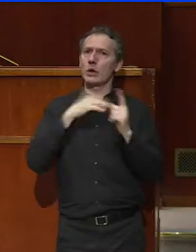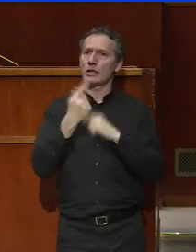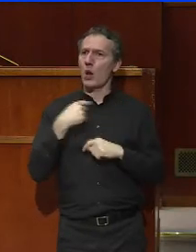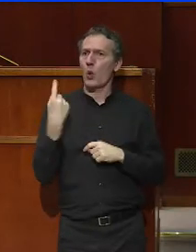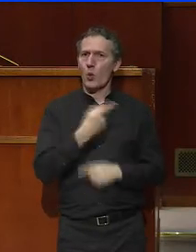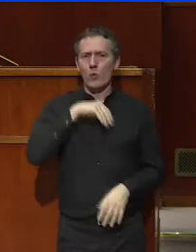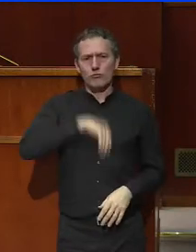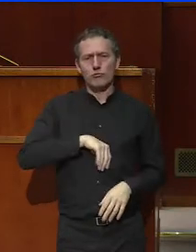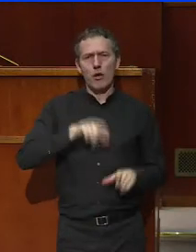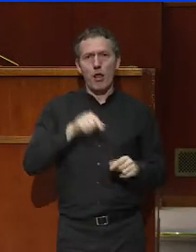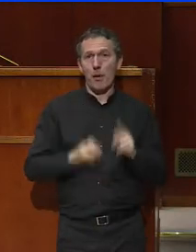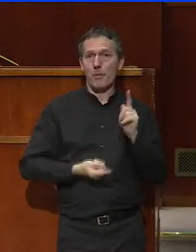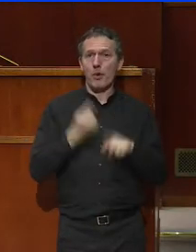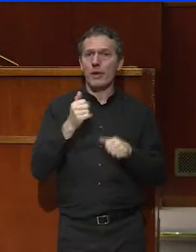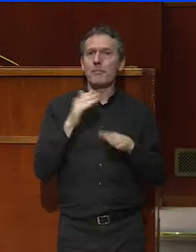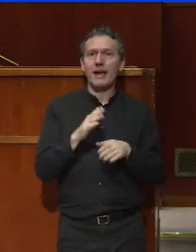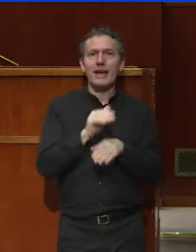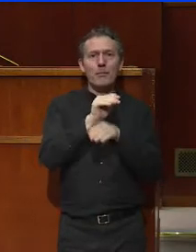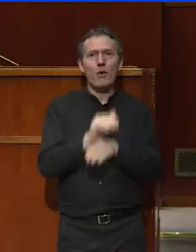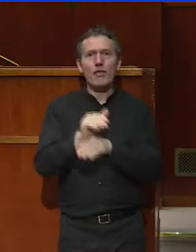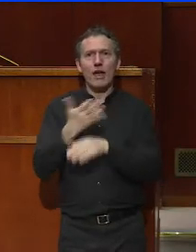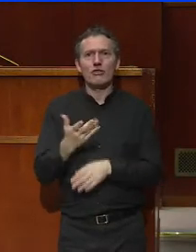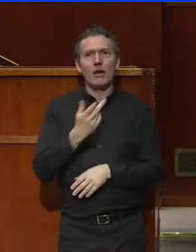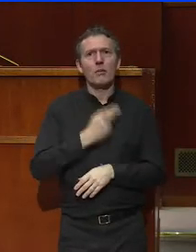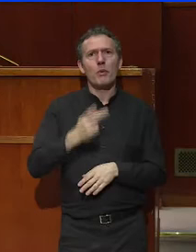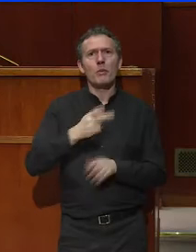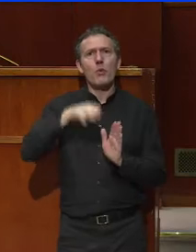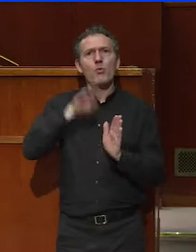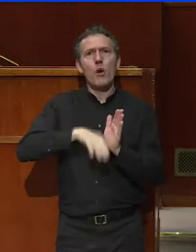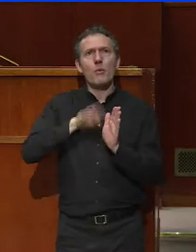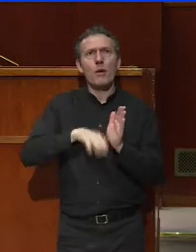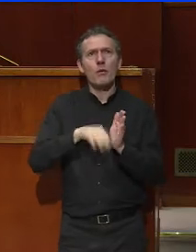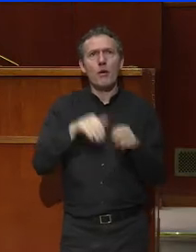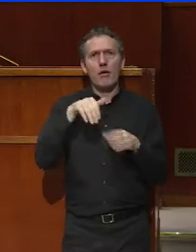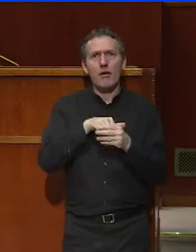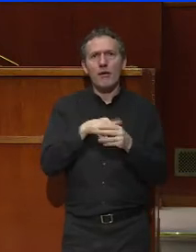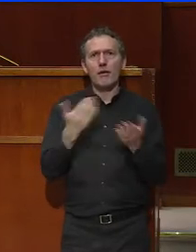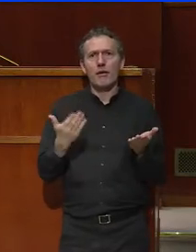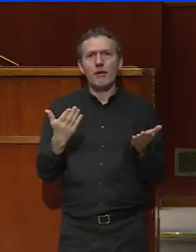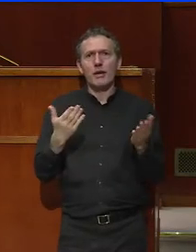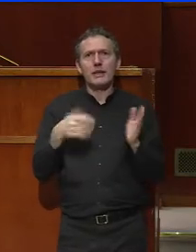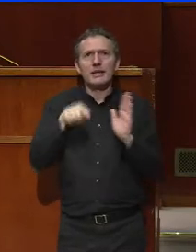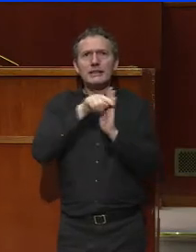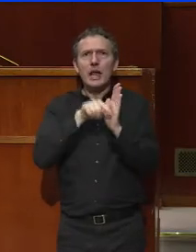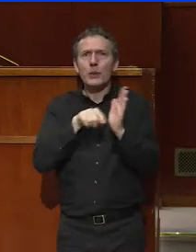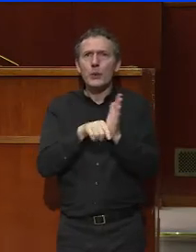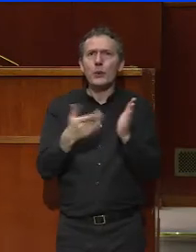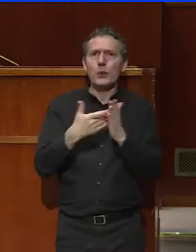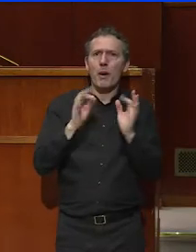à juste titre, mais qui protège moins qu'il ne le devrait et qui n'offre pas les mêmes garanties en fonction du statut ou du lieu de résidence.